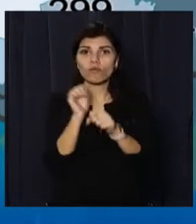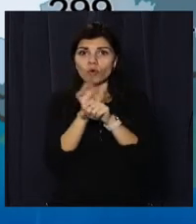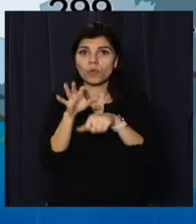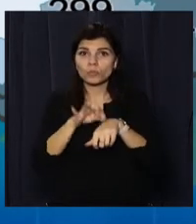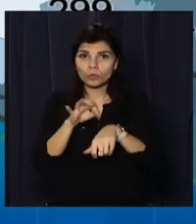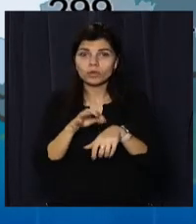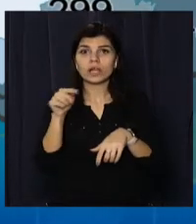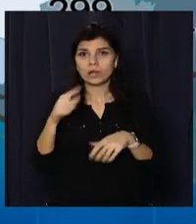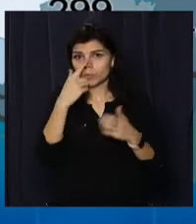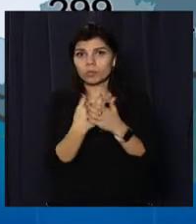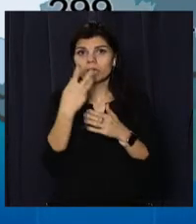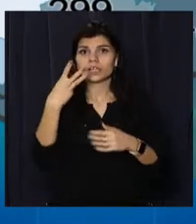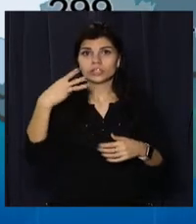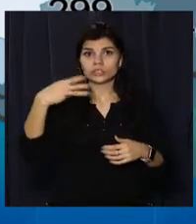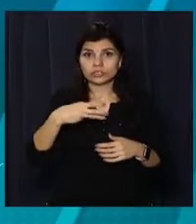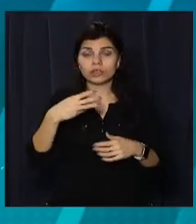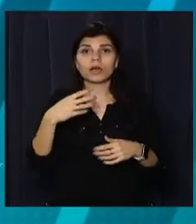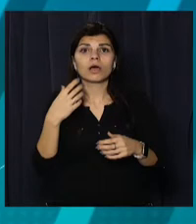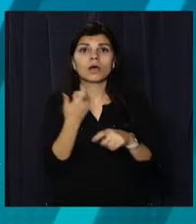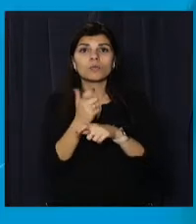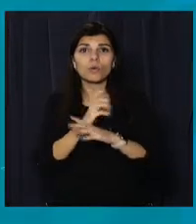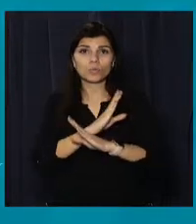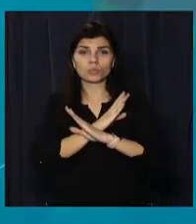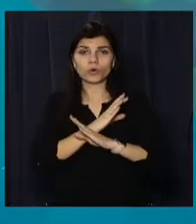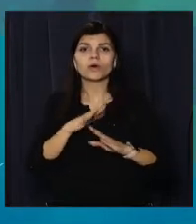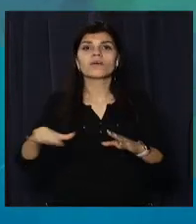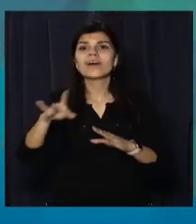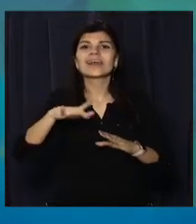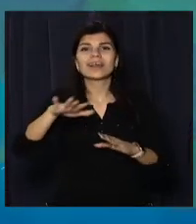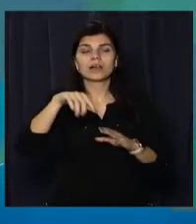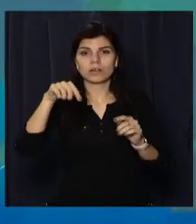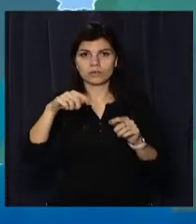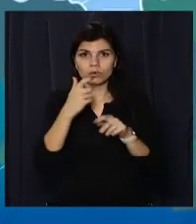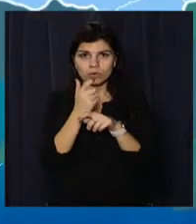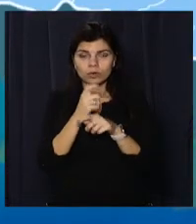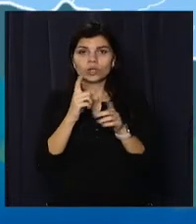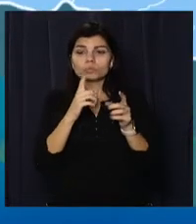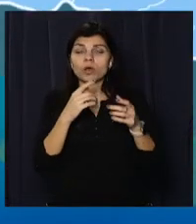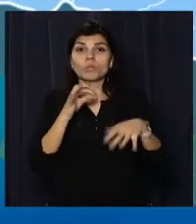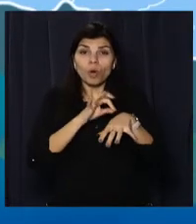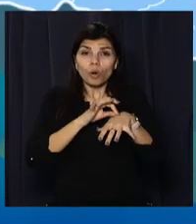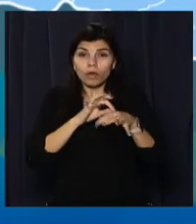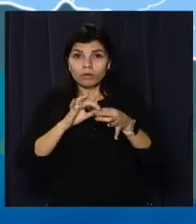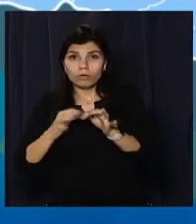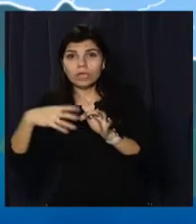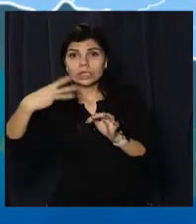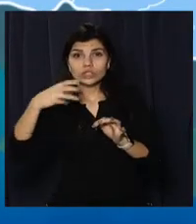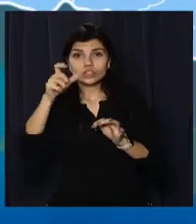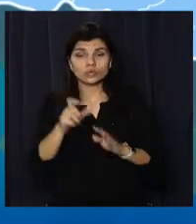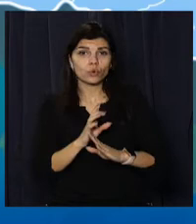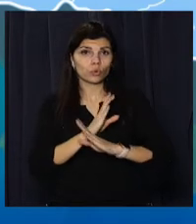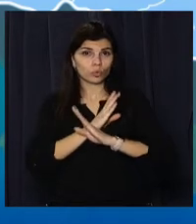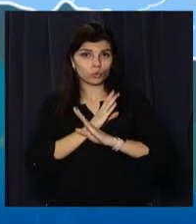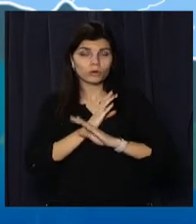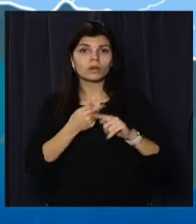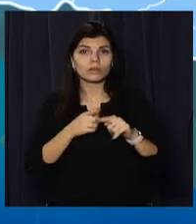-хворих, їх майже три сотні. Найбільше померлих серед всіх регіонів не пережили ускладнення недуги 30 людей. Таку